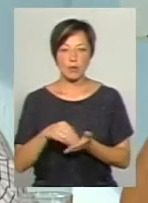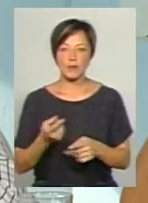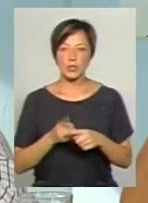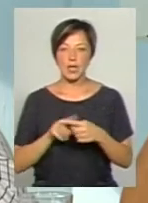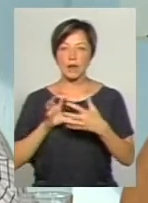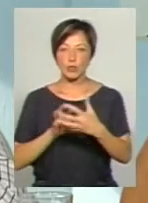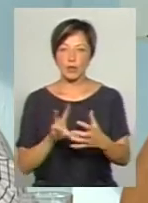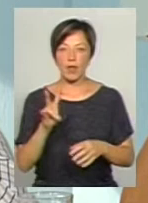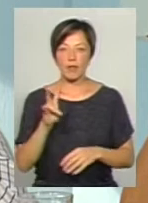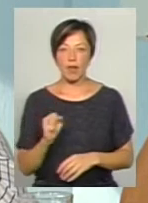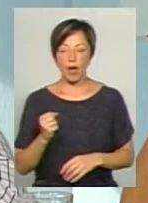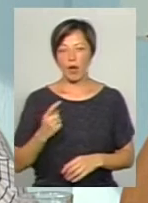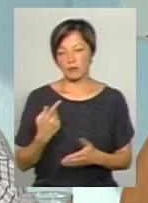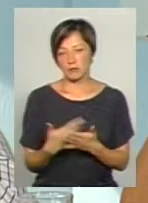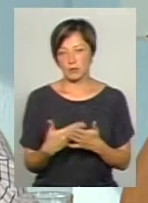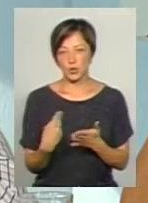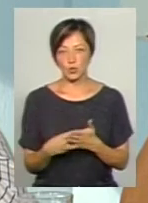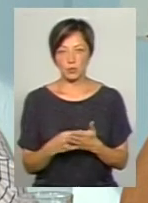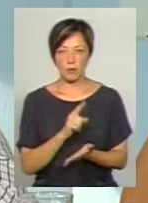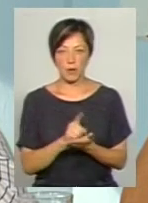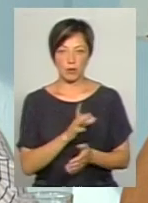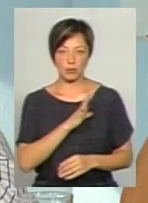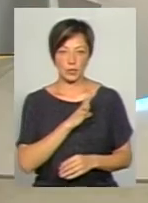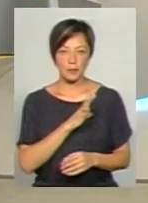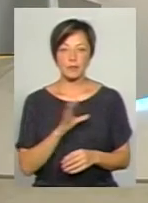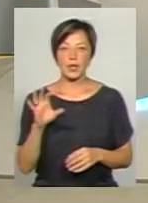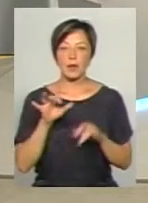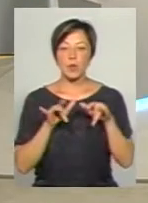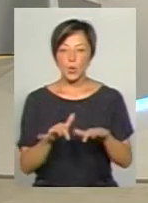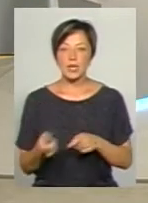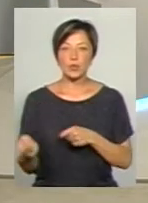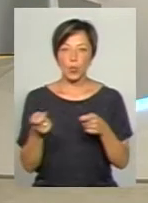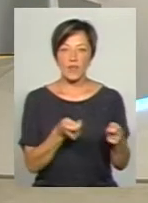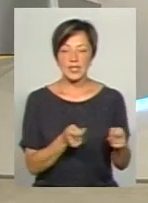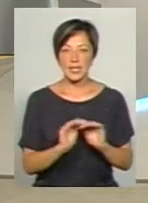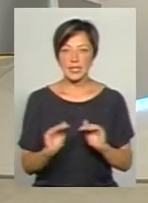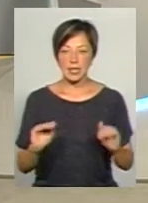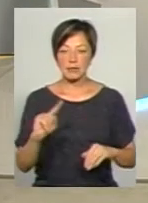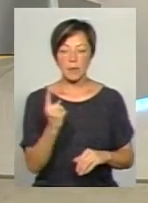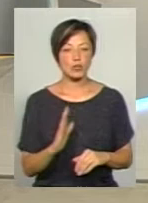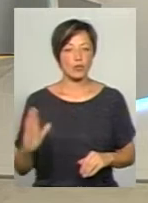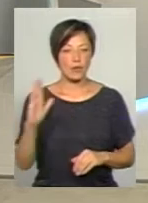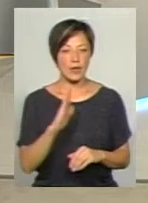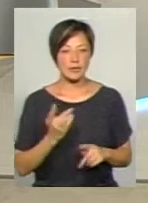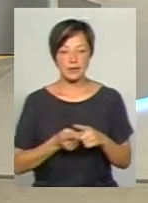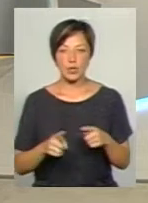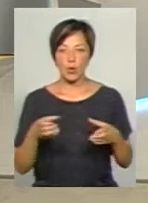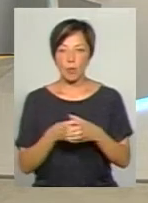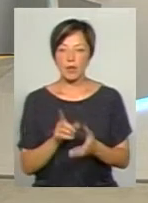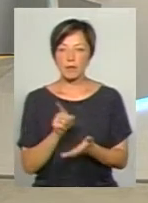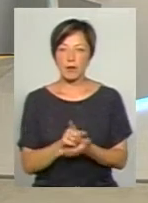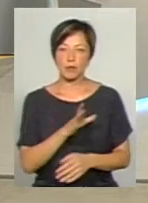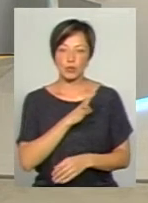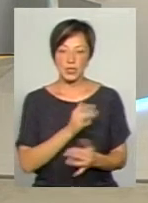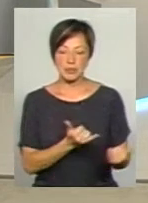цих автобусів на очікувану суму, яка має бути. Тому процес довезення дітей із 1 вересня у цій громаді має бути